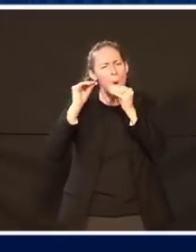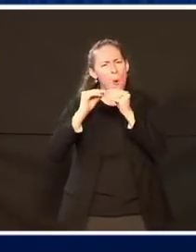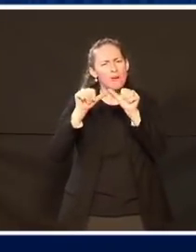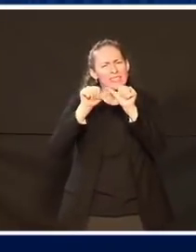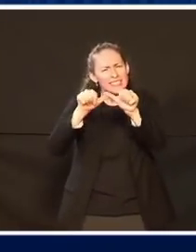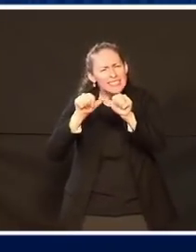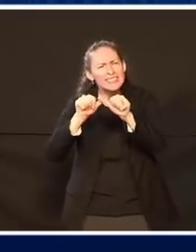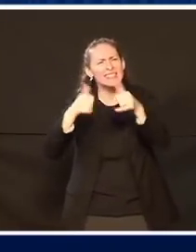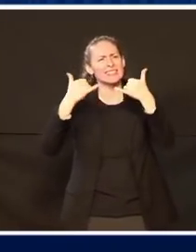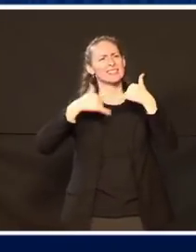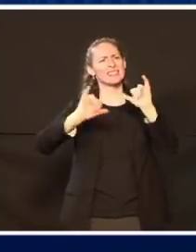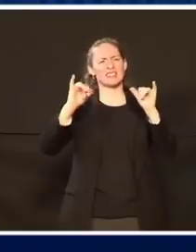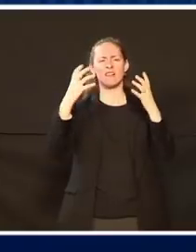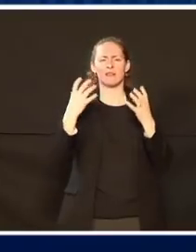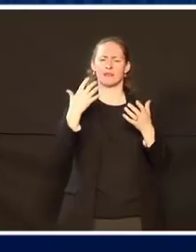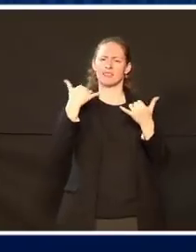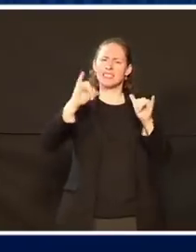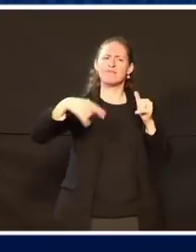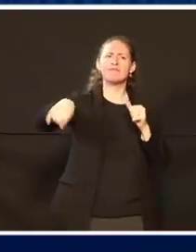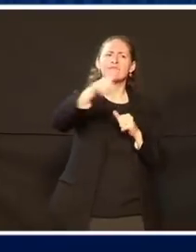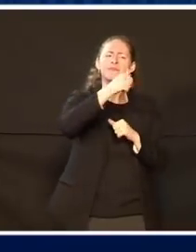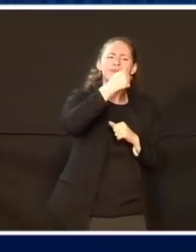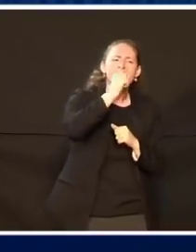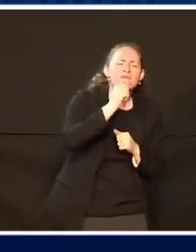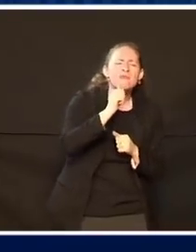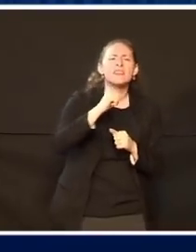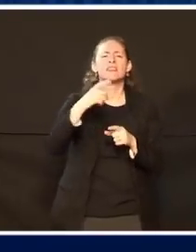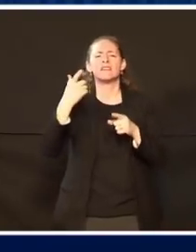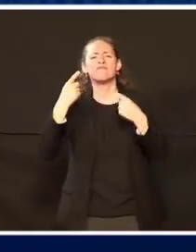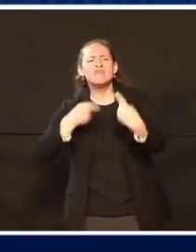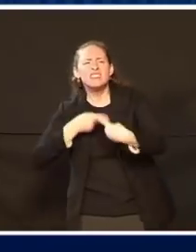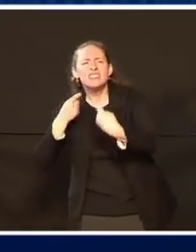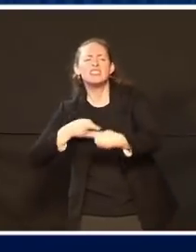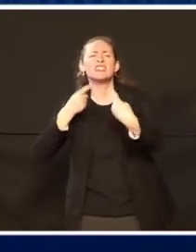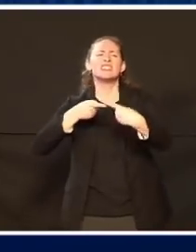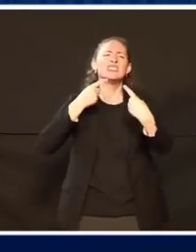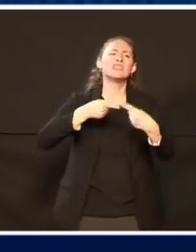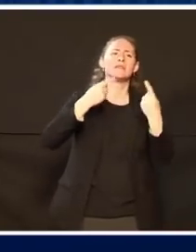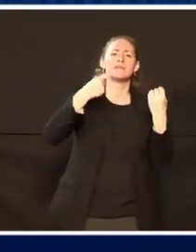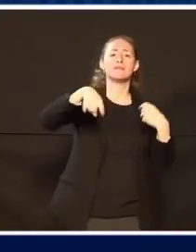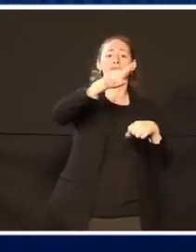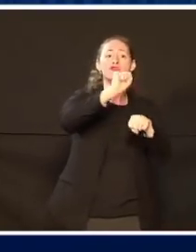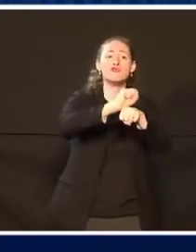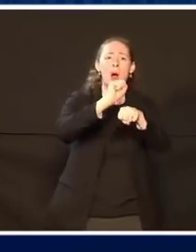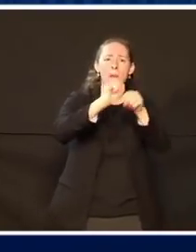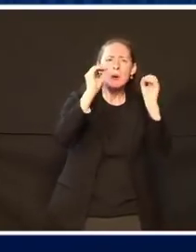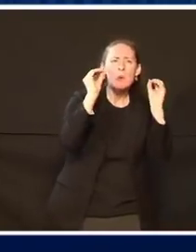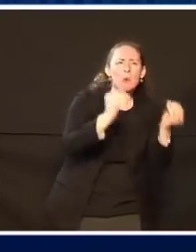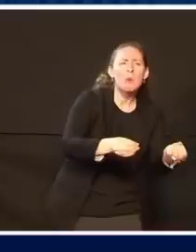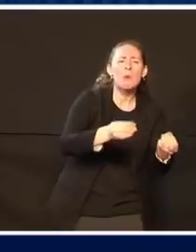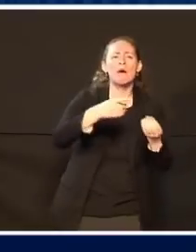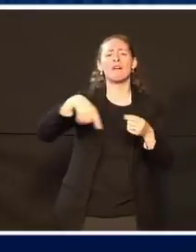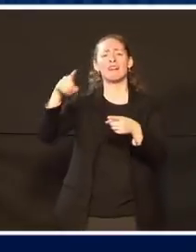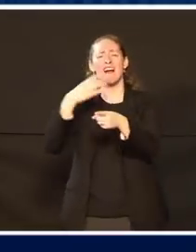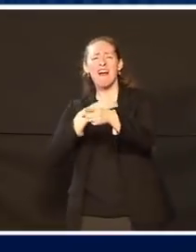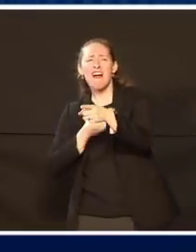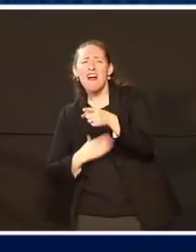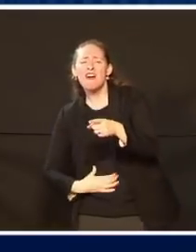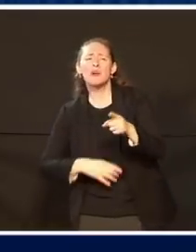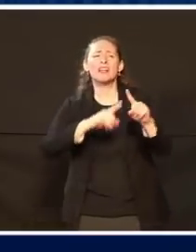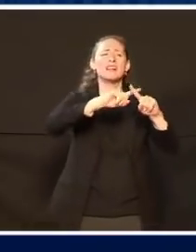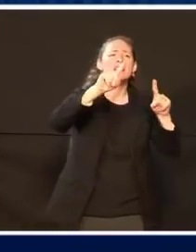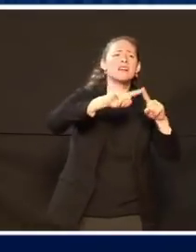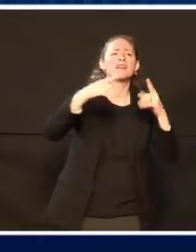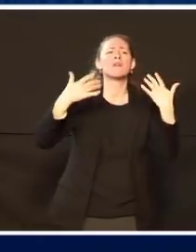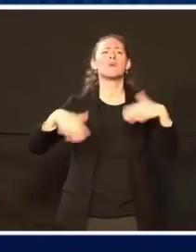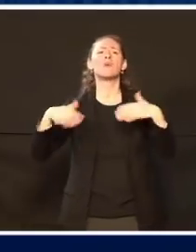Schmerzen in diesem Land. Eine Menge Leute ohne Arbeit, Leute, viele hungern, die heute Abend an